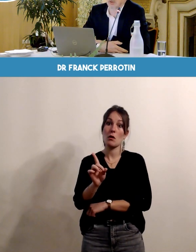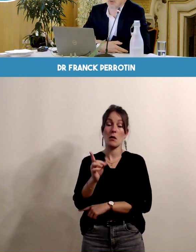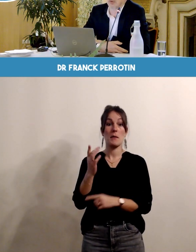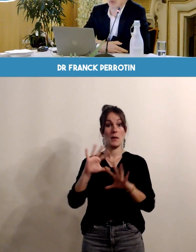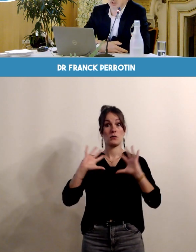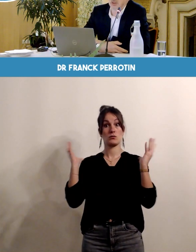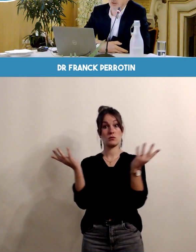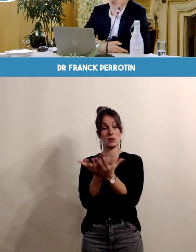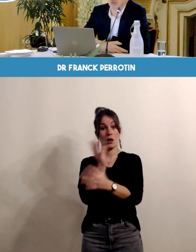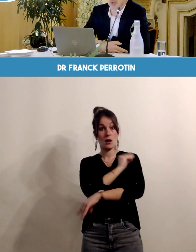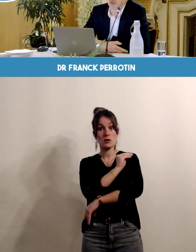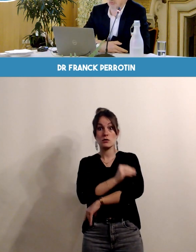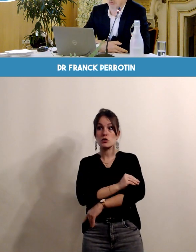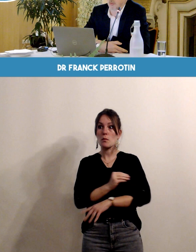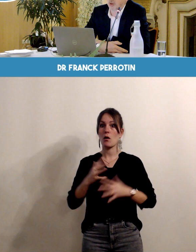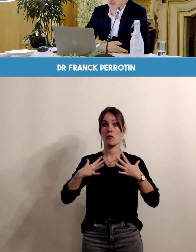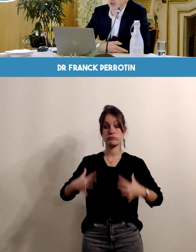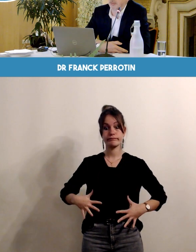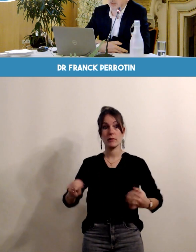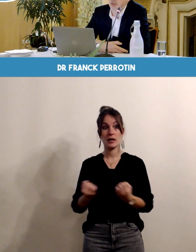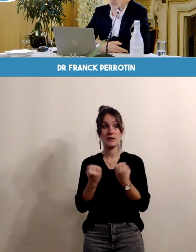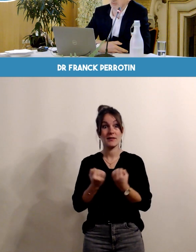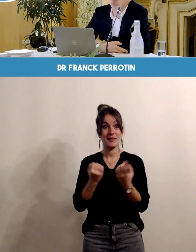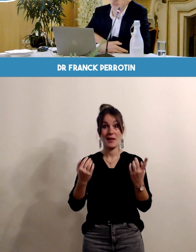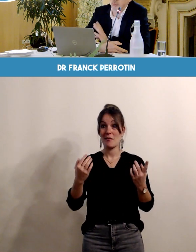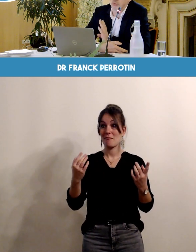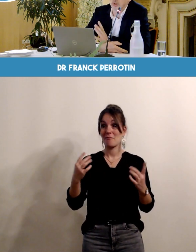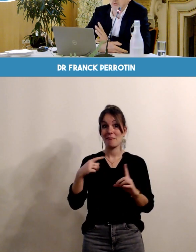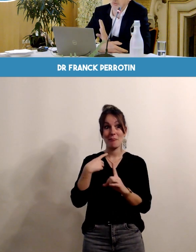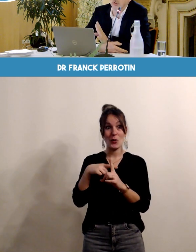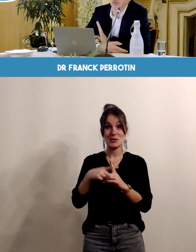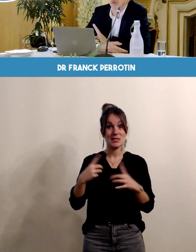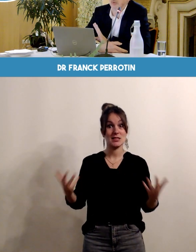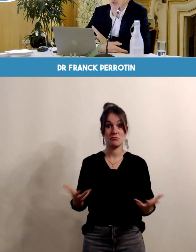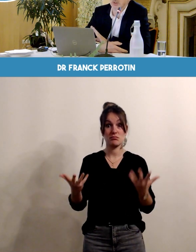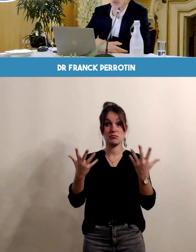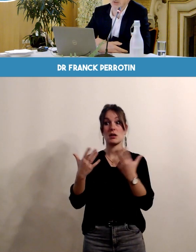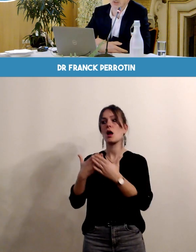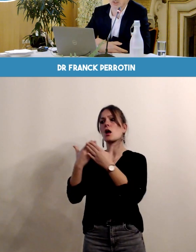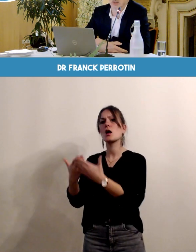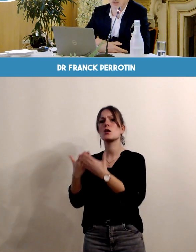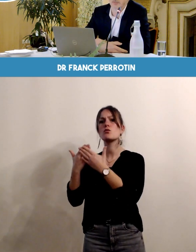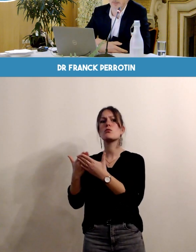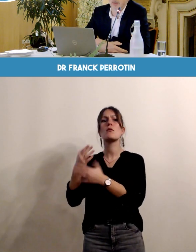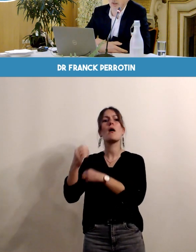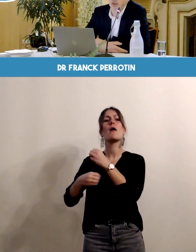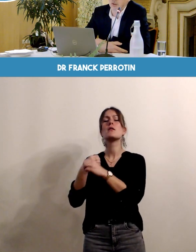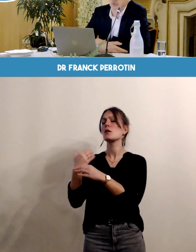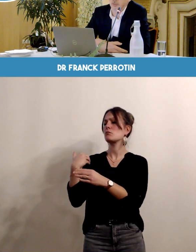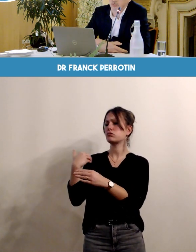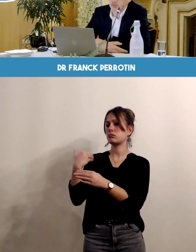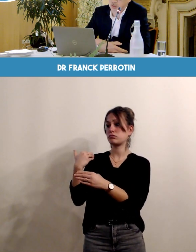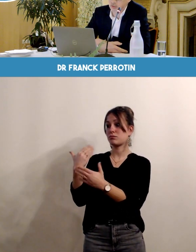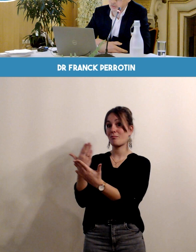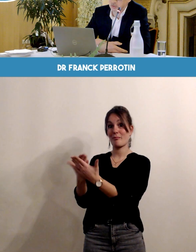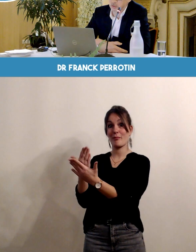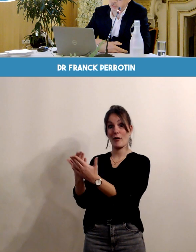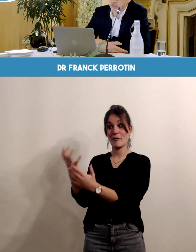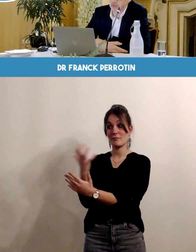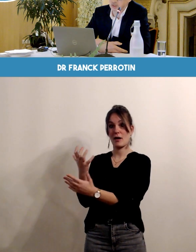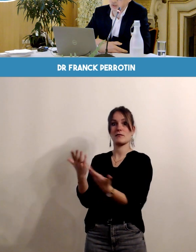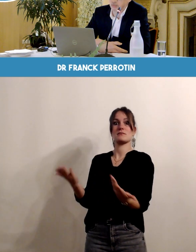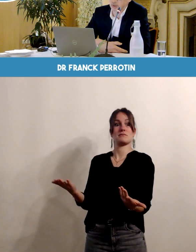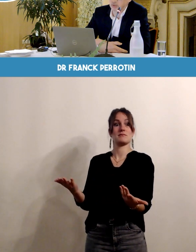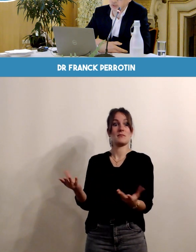en fait de l'activité physique puisque ça joue sur plein de paramètres il y a eu beaucoup d'études qui ont été faites ces dernières années qui ont permis de mettre en